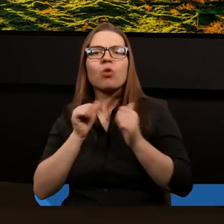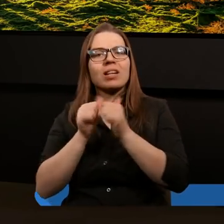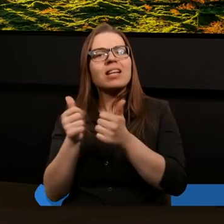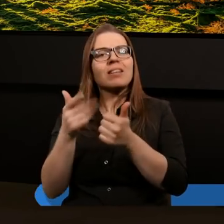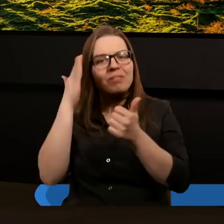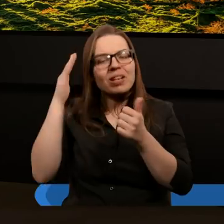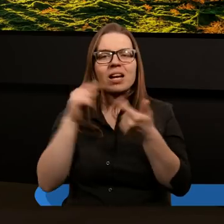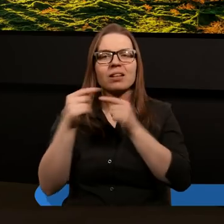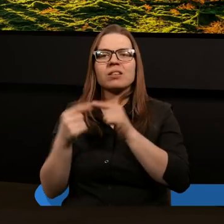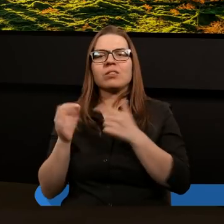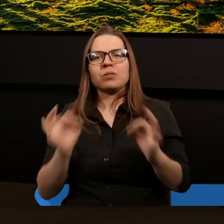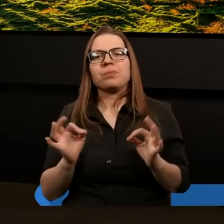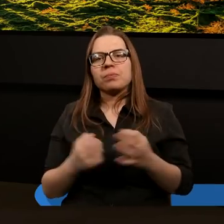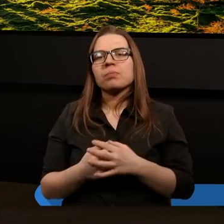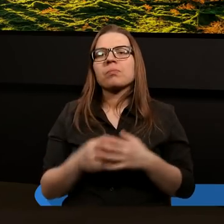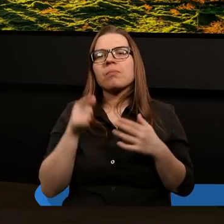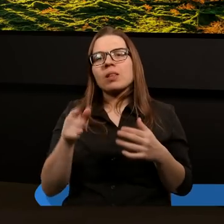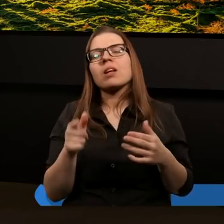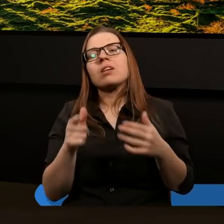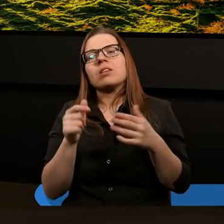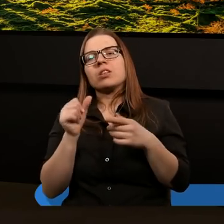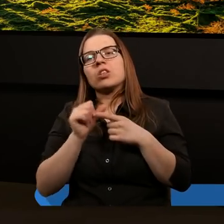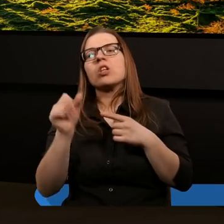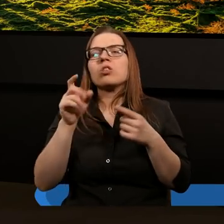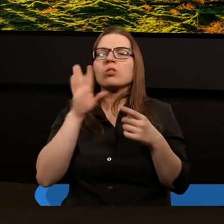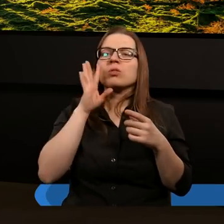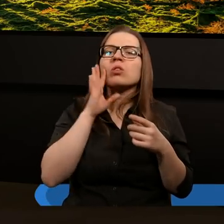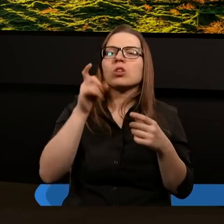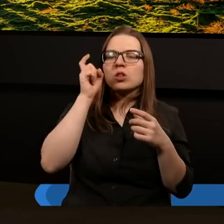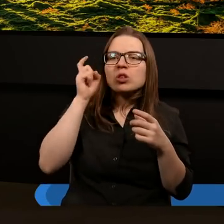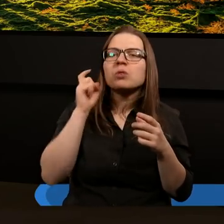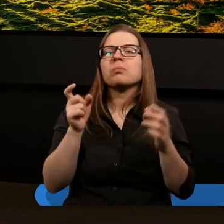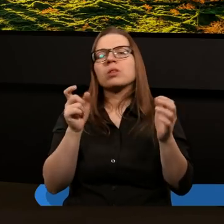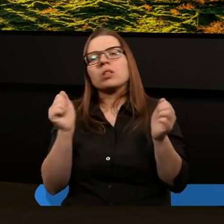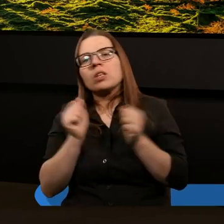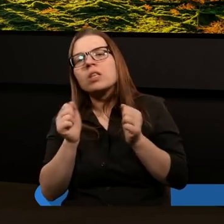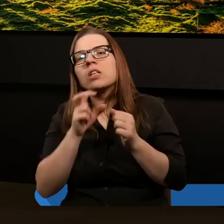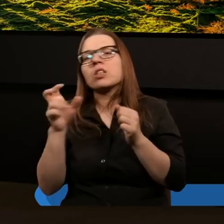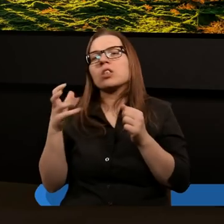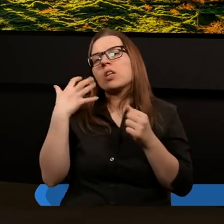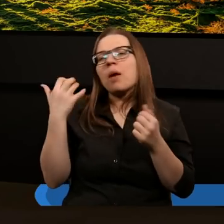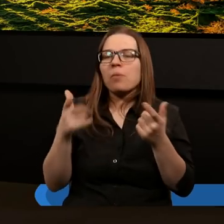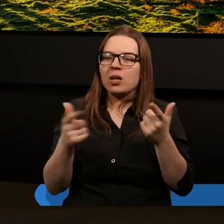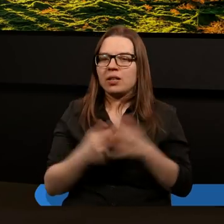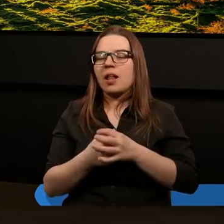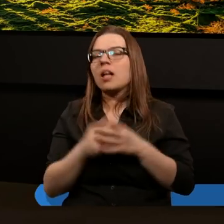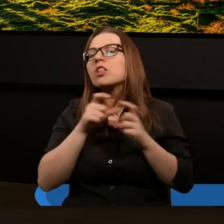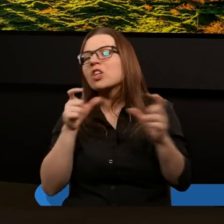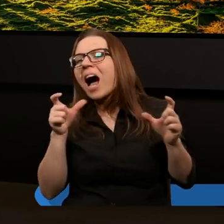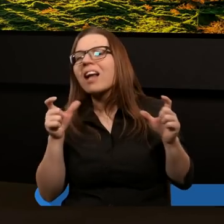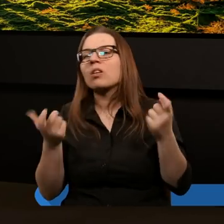historycy nazywają też, że to jest ciemne średniowiecze, prawda? gdzieś od czasów, gdy